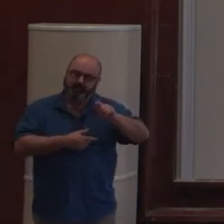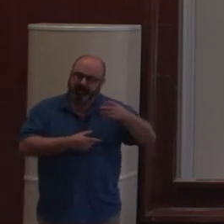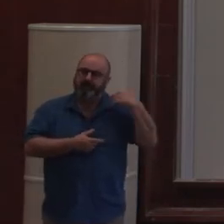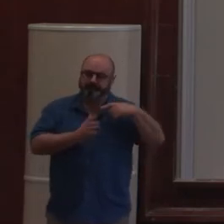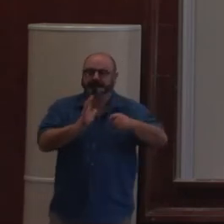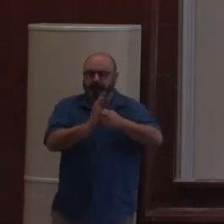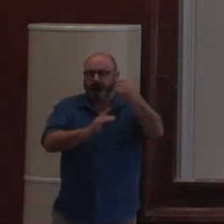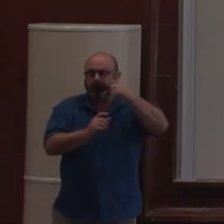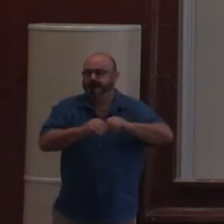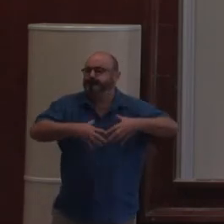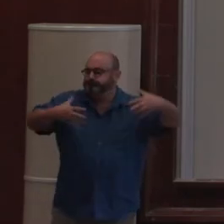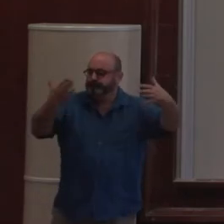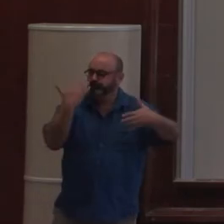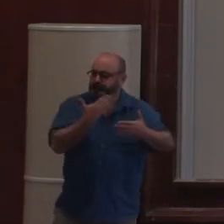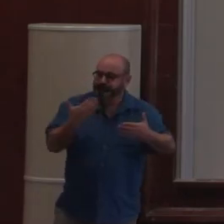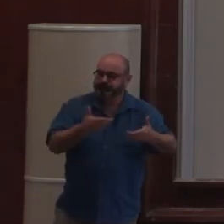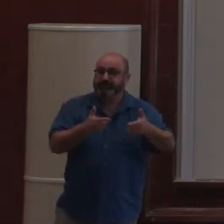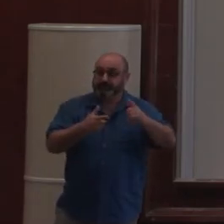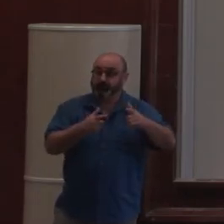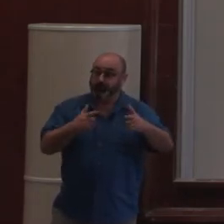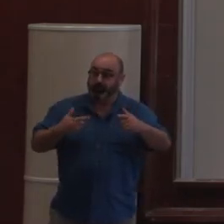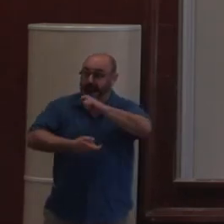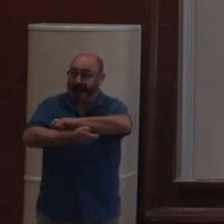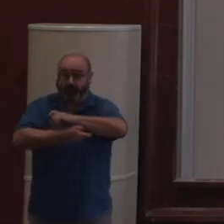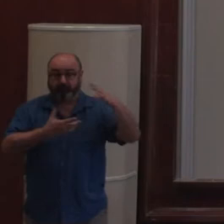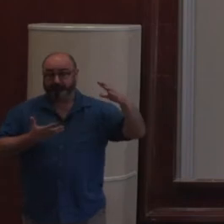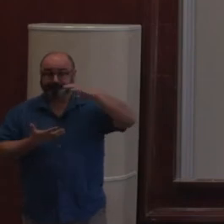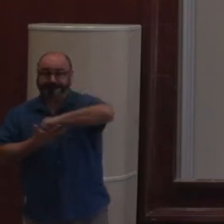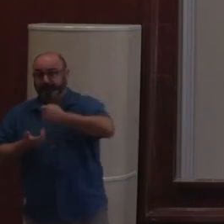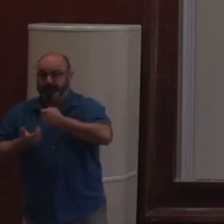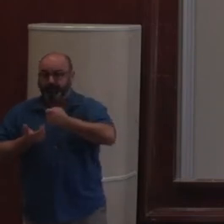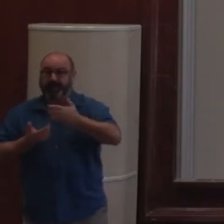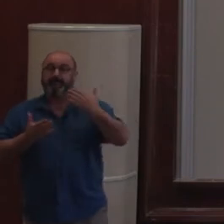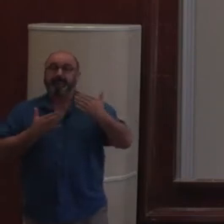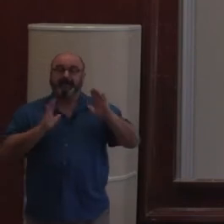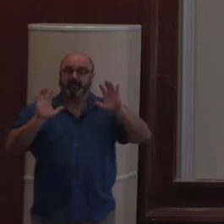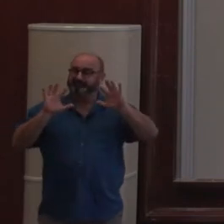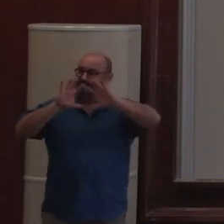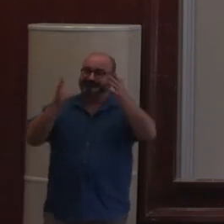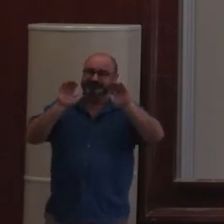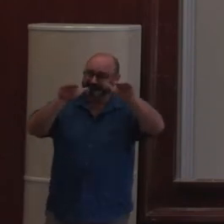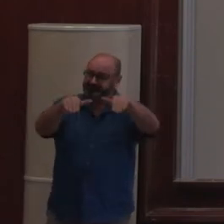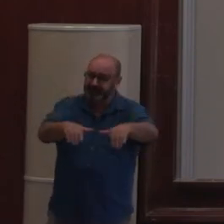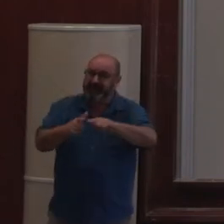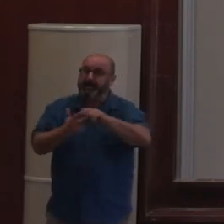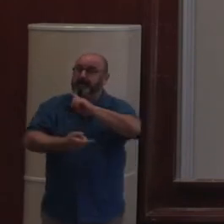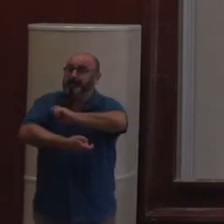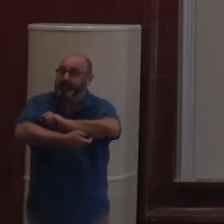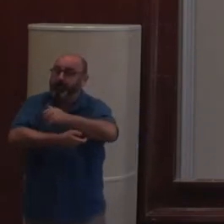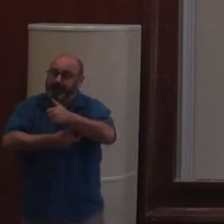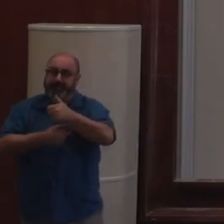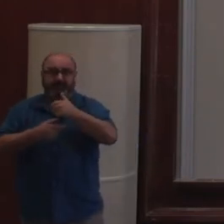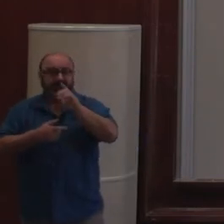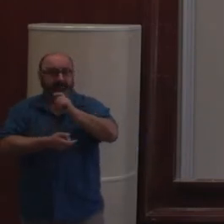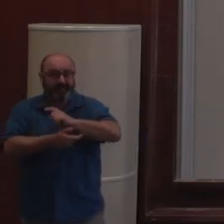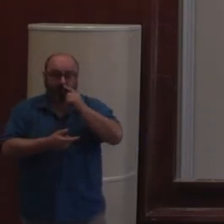succès que vous connaissez probablement, qui a fait de l'ombre à Python, d'ailleurs. Et c'est vrai que c'est en déclin, aujourd'hui. Et Python, on ne peut pas vraiment dire non plus que ce soit l'idée d